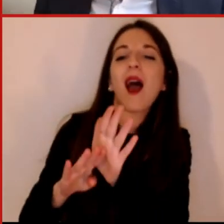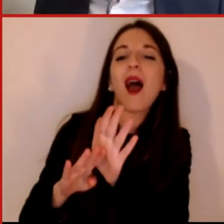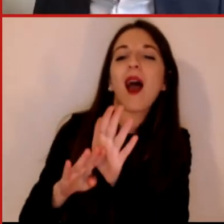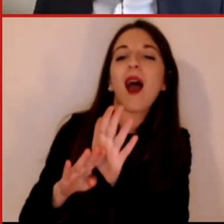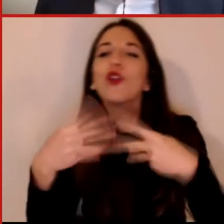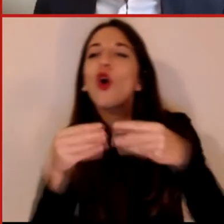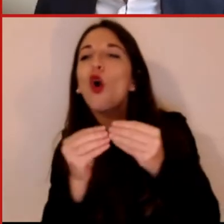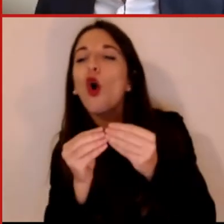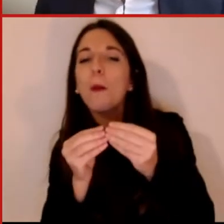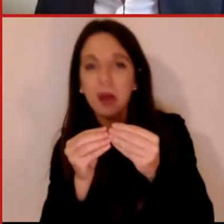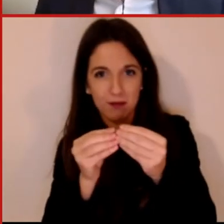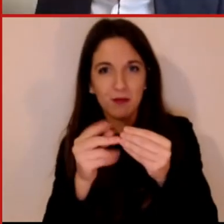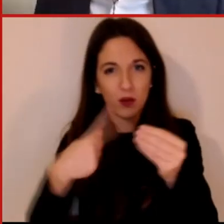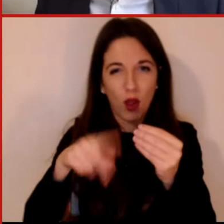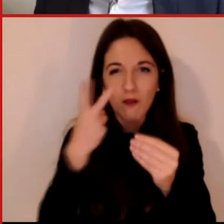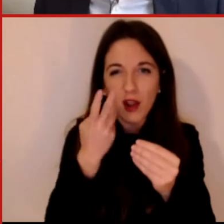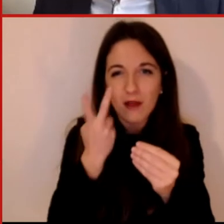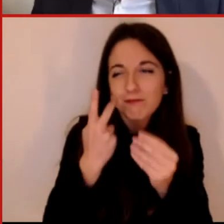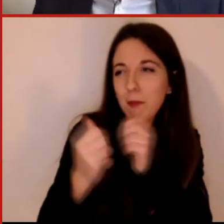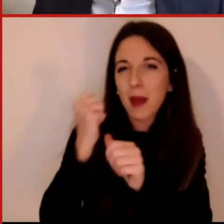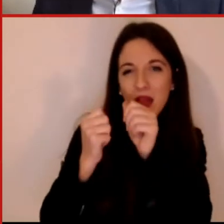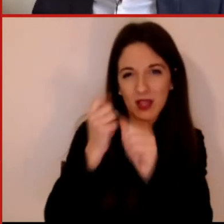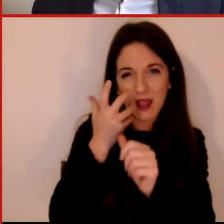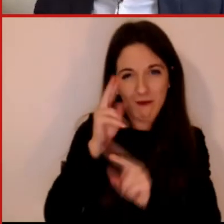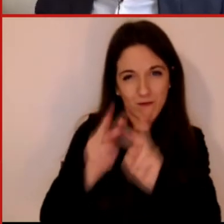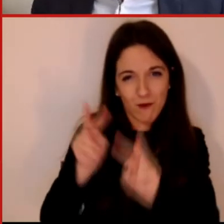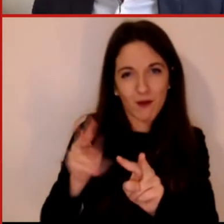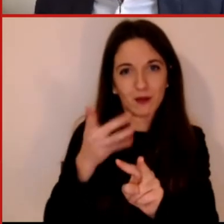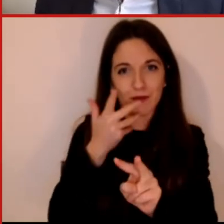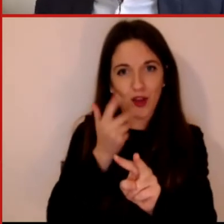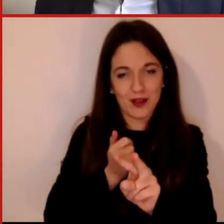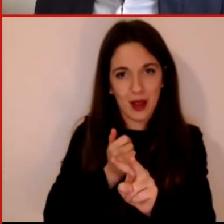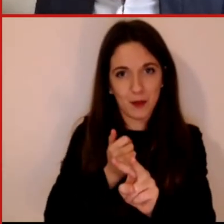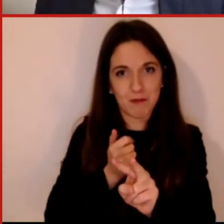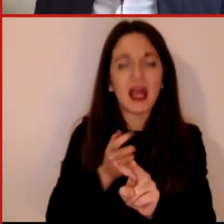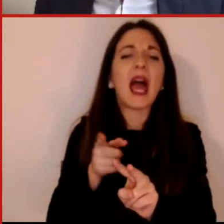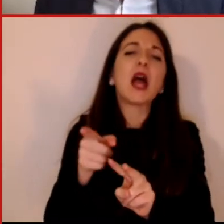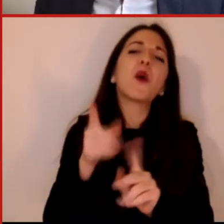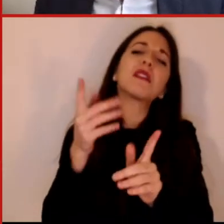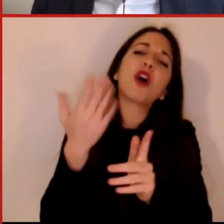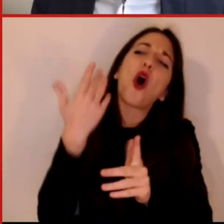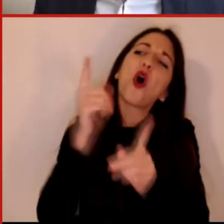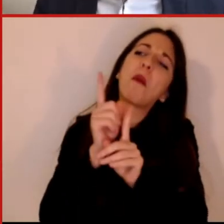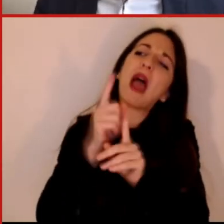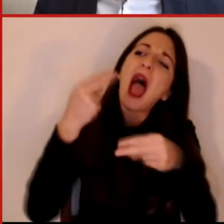po' rimasto un sogno negli anni precedenti,